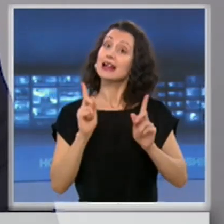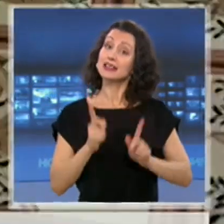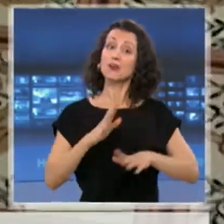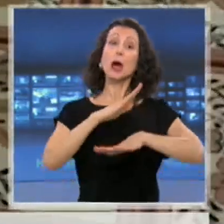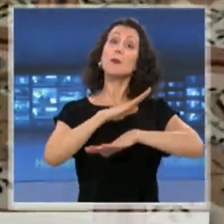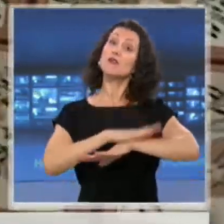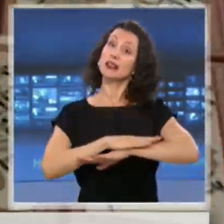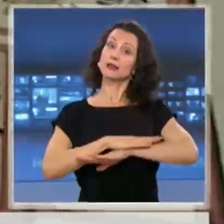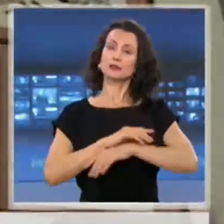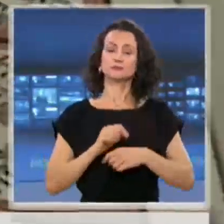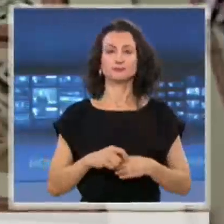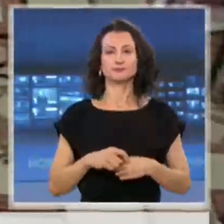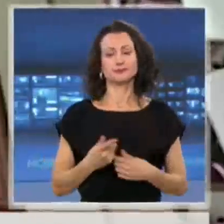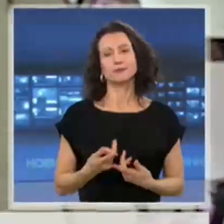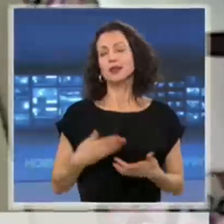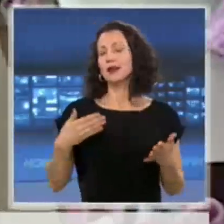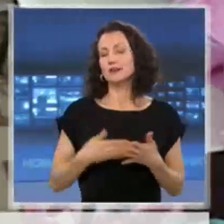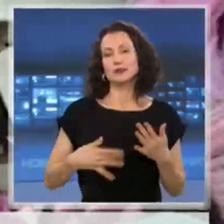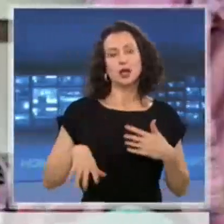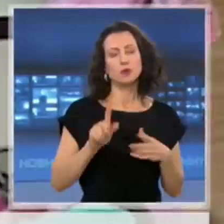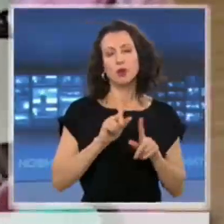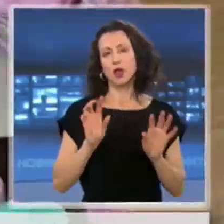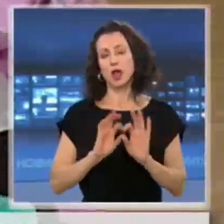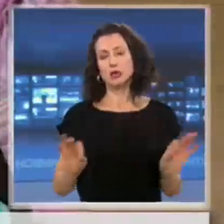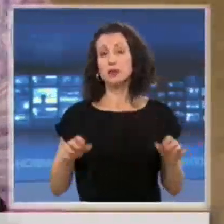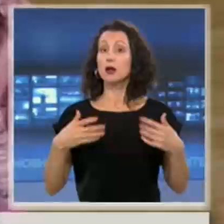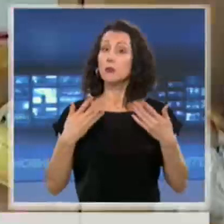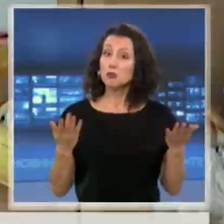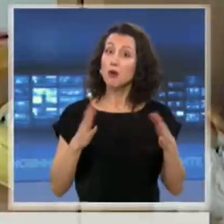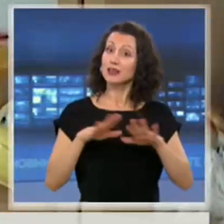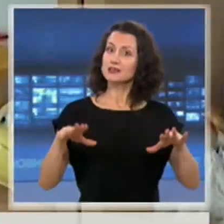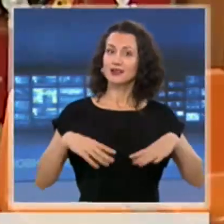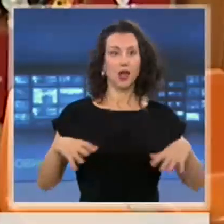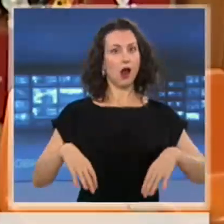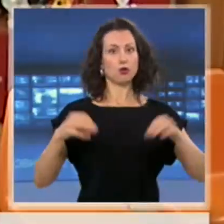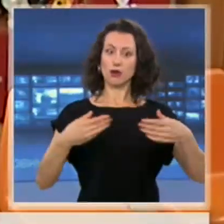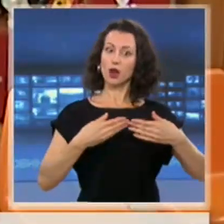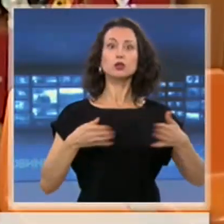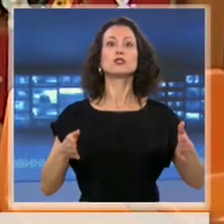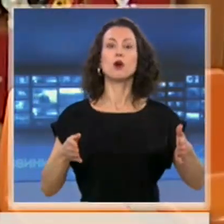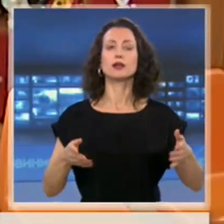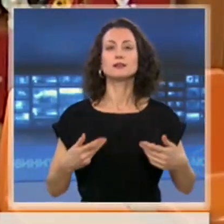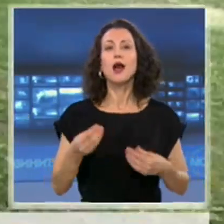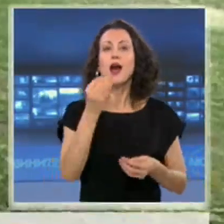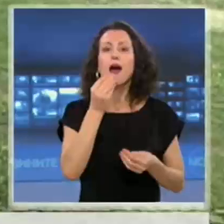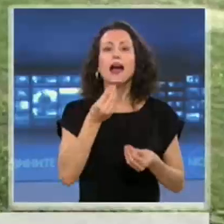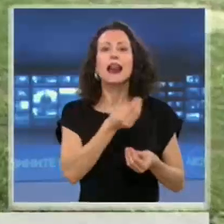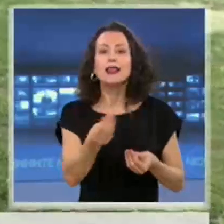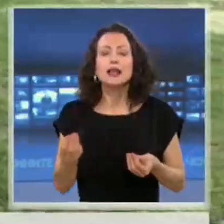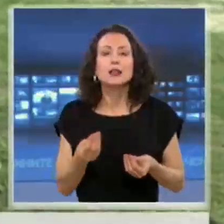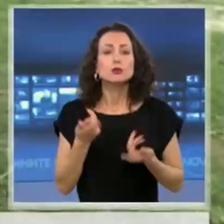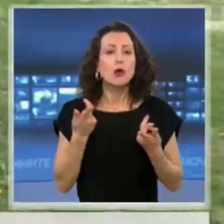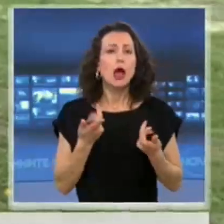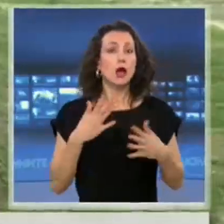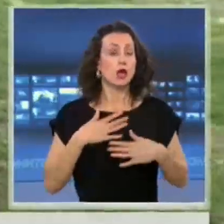поведение. Въпреки съществуващите на ясноти, много детски градини са готови да отворят. Храненето се осъществява поред, който